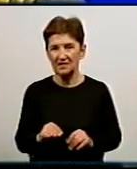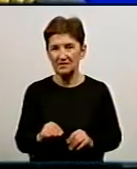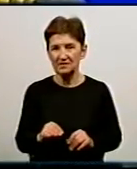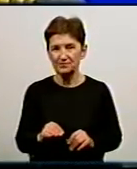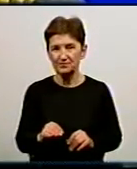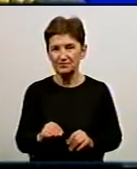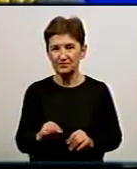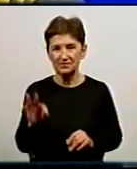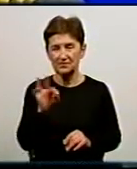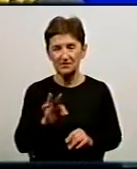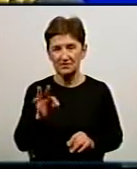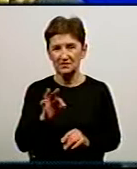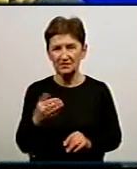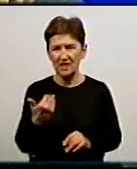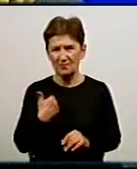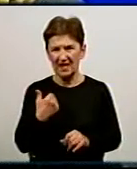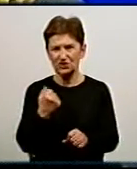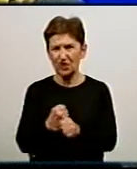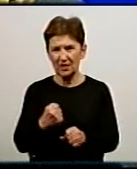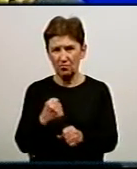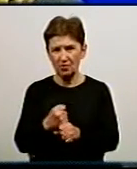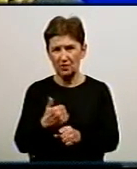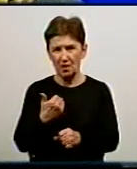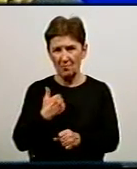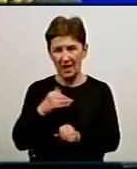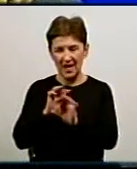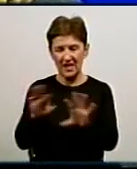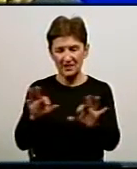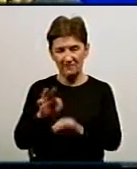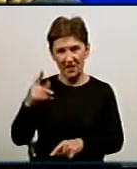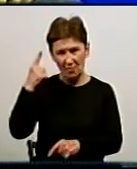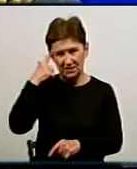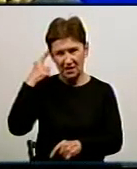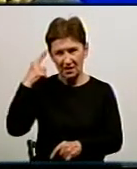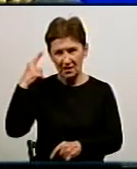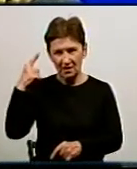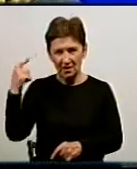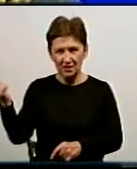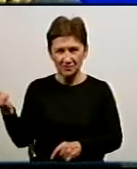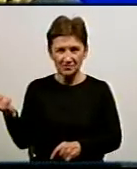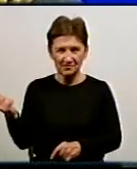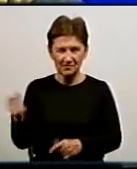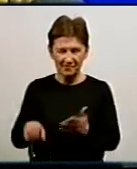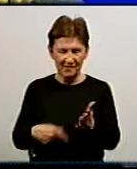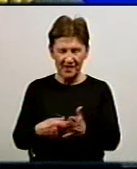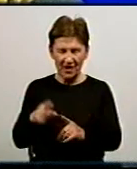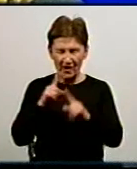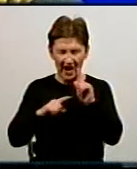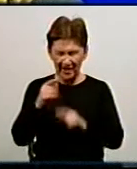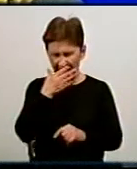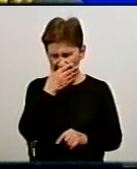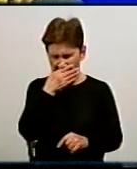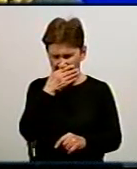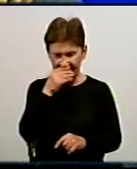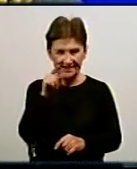заважають один одного? Про наші роботи. Ми дали інформацію про ті роботи, які ми плануємо виконати в місті, в міську раду. Якраз